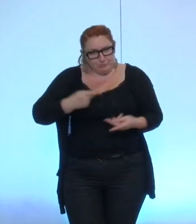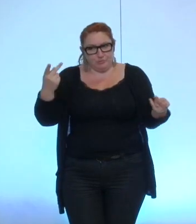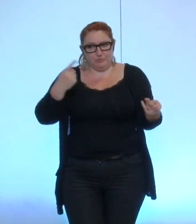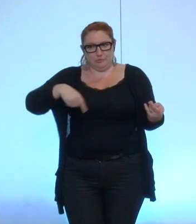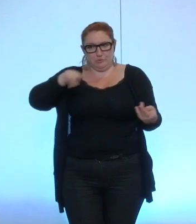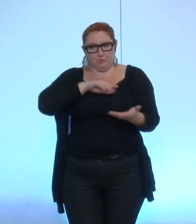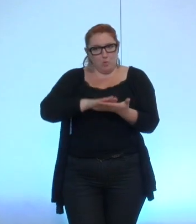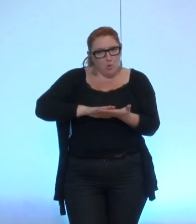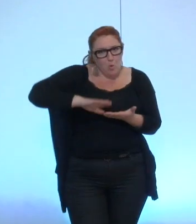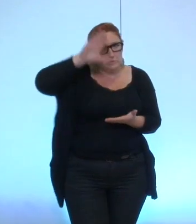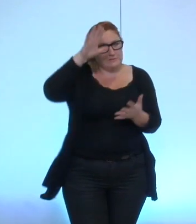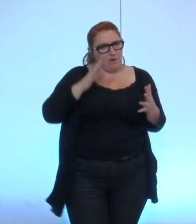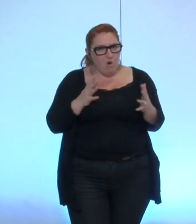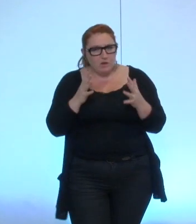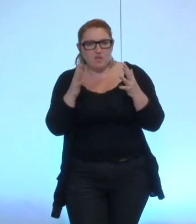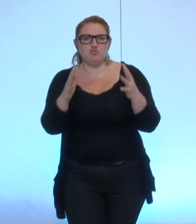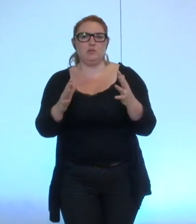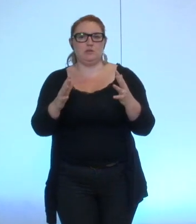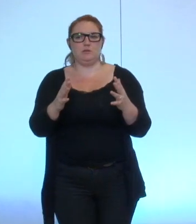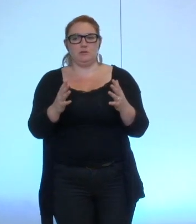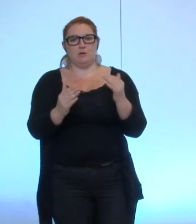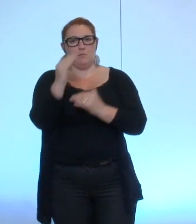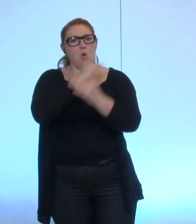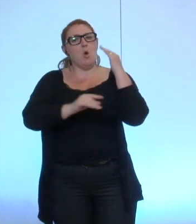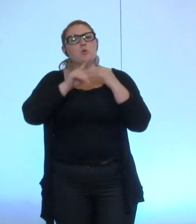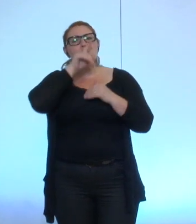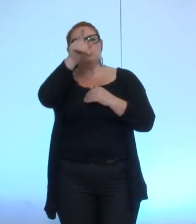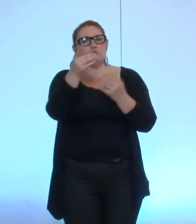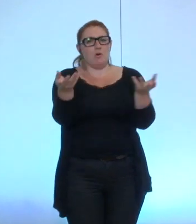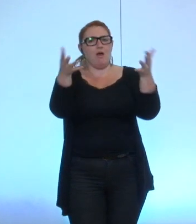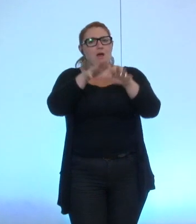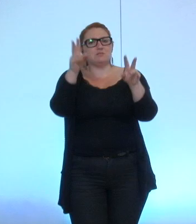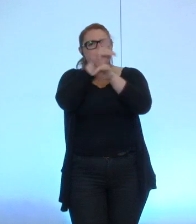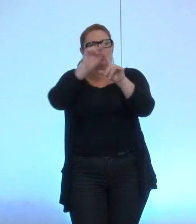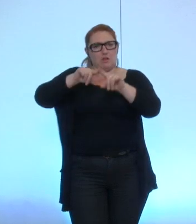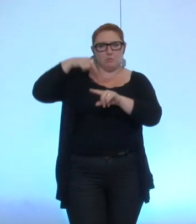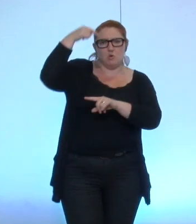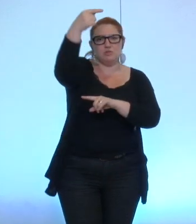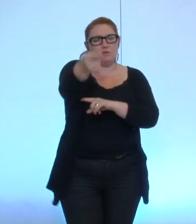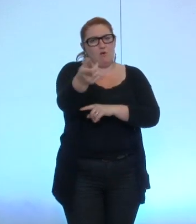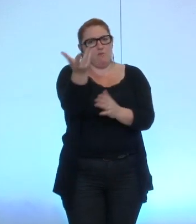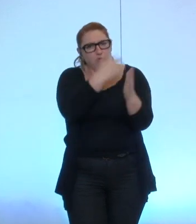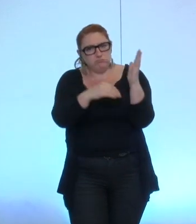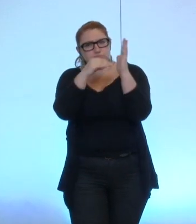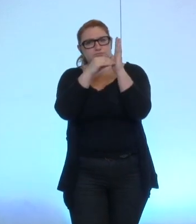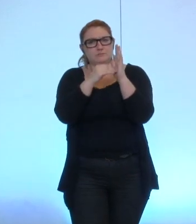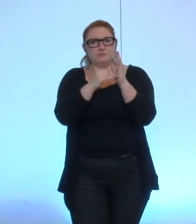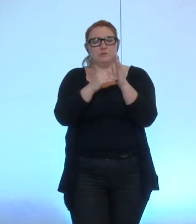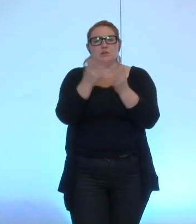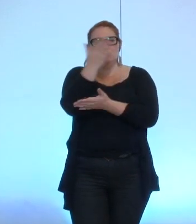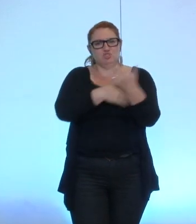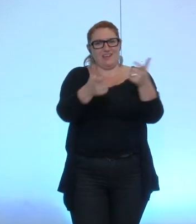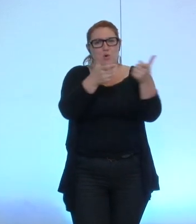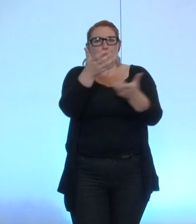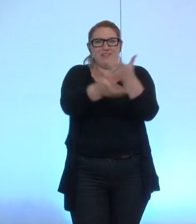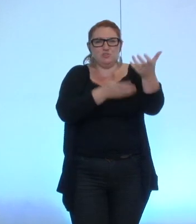engagés et que ce serait bien à l'ordre du jour de la prochaine assemblée générale d'introduire la notion de censeur à la compagnie